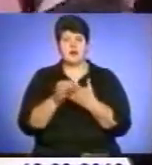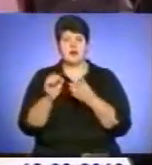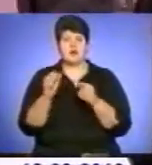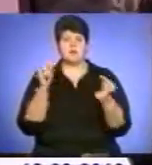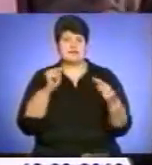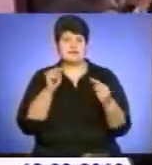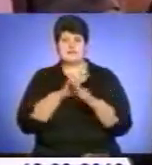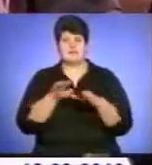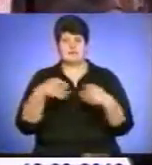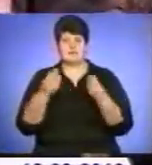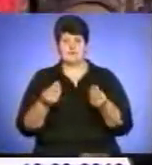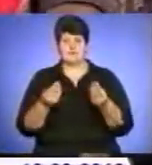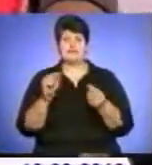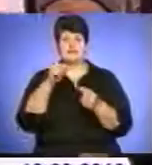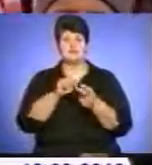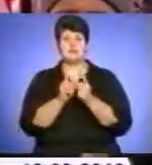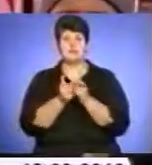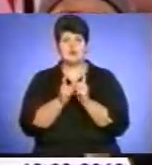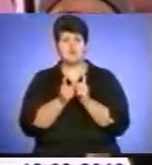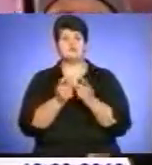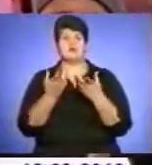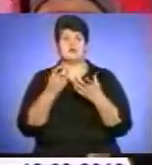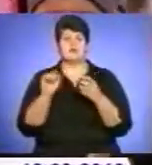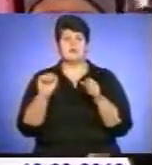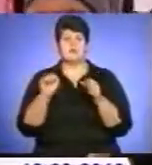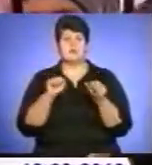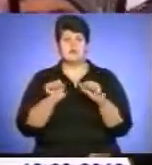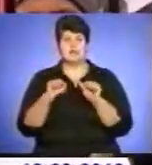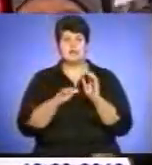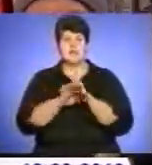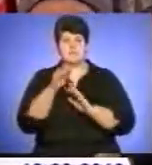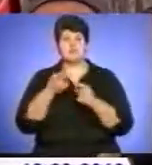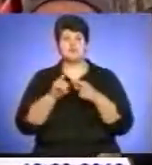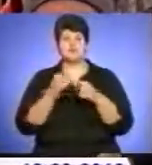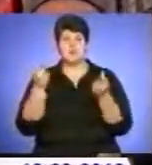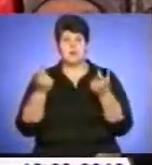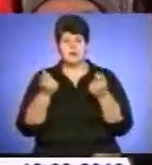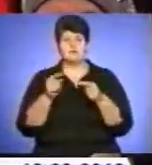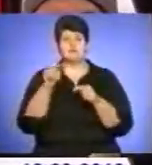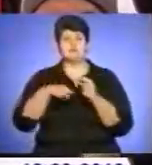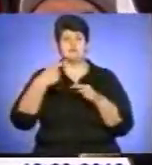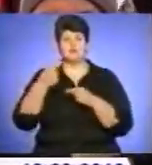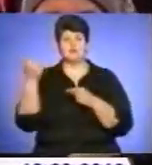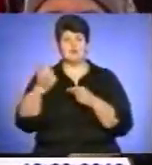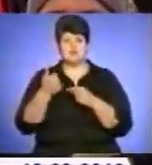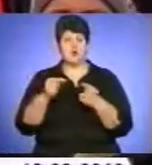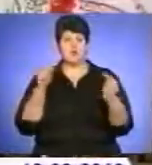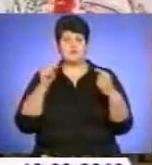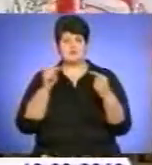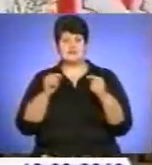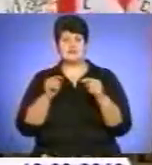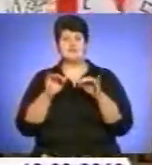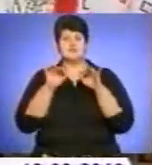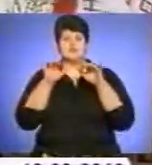Те, що ми боремося в парламенті, цього мало. І тому з наступного тижня Опозиція вирушає в